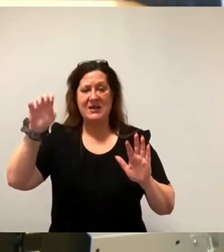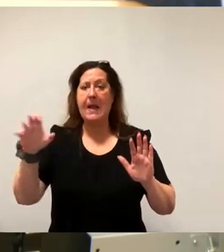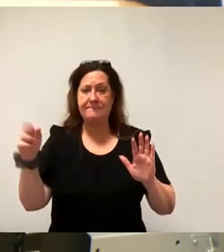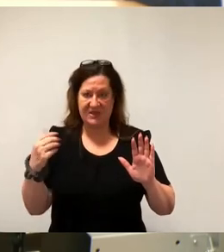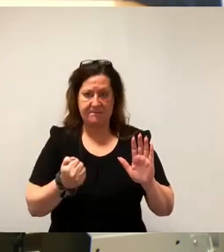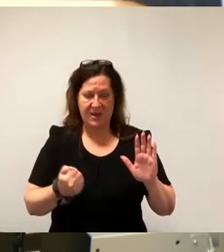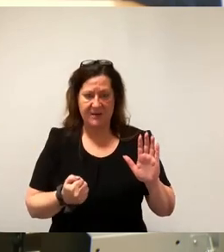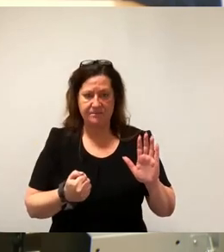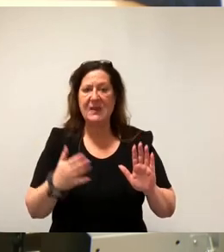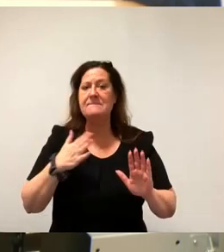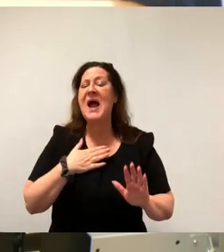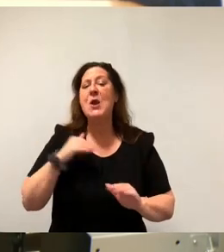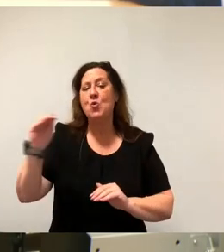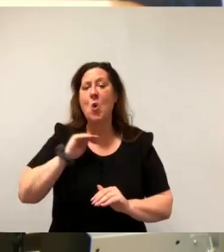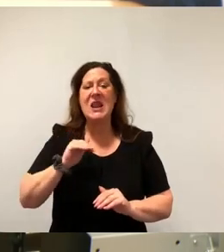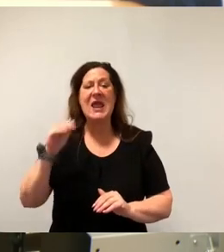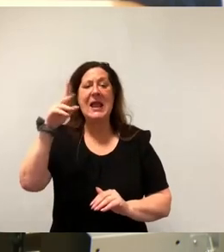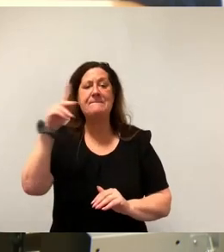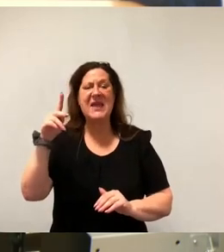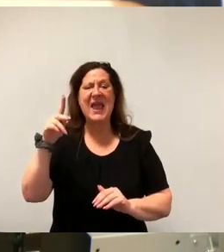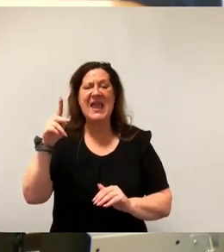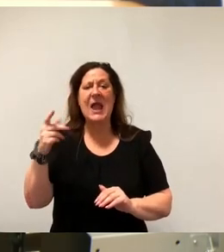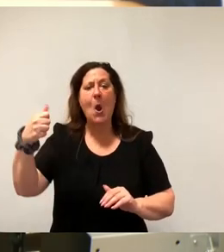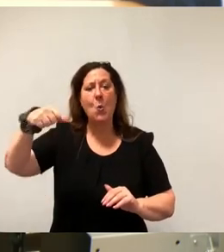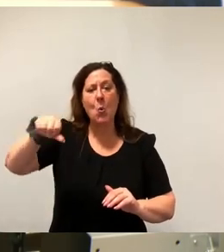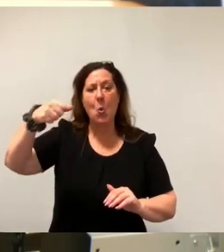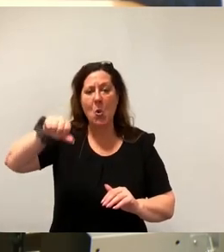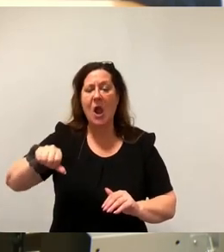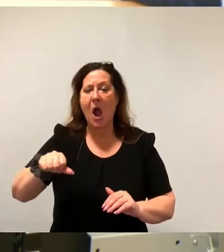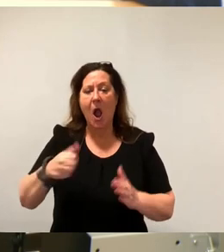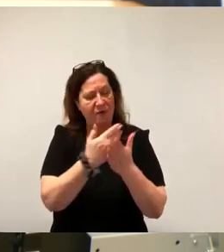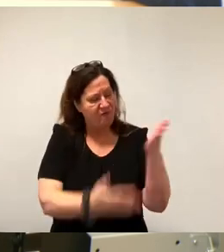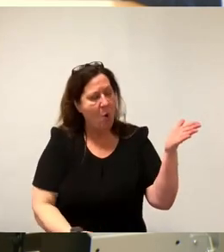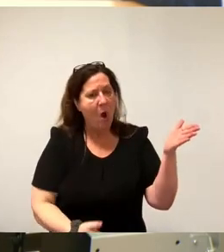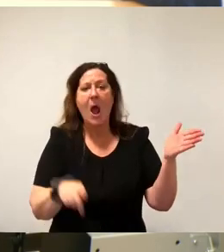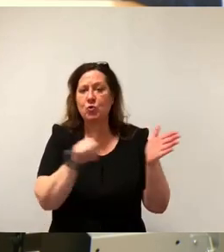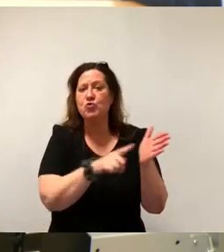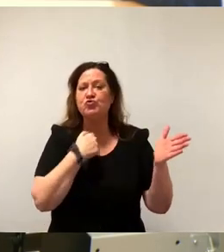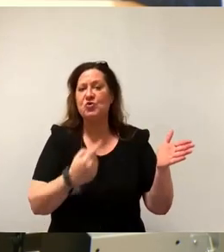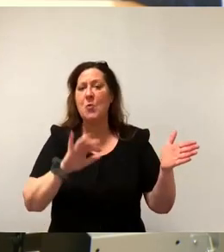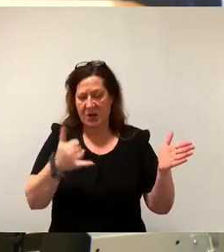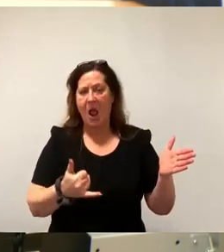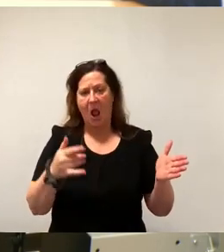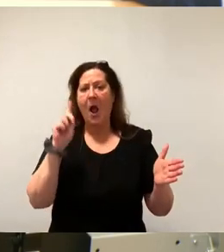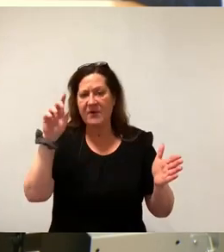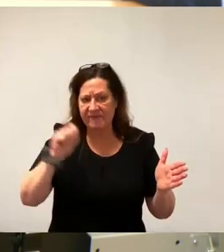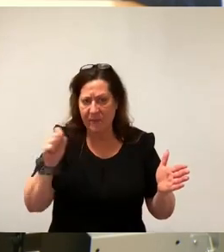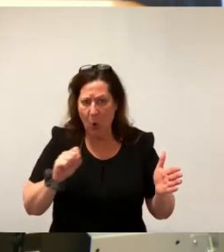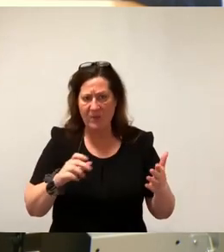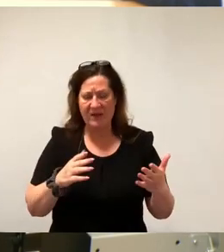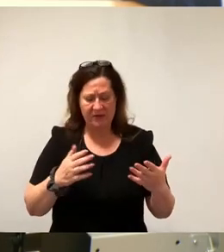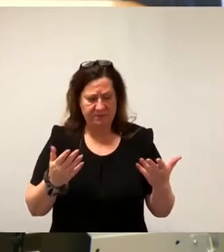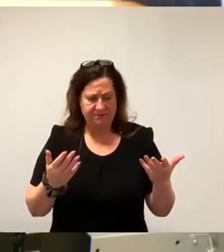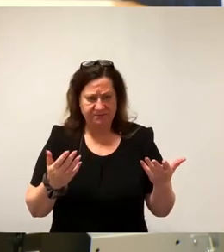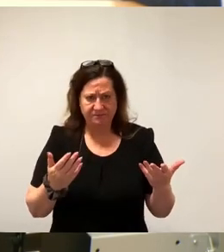Kollege Peter Krüger hatte schon gesagt, wir stimmen der Vorlage natürlich zu. Warum tun wir das? Weil es überhaupt keinen Sinn macht,